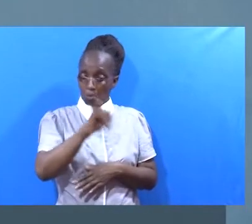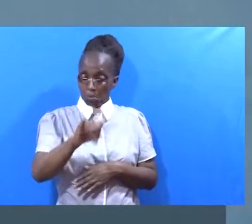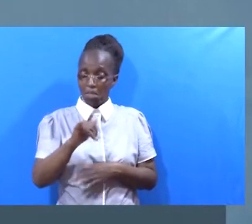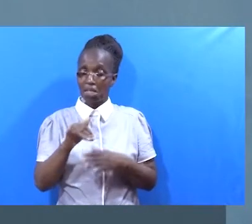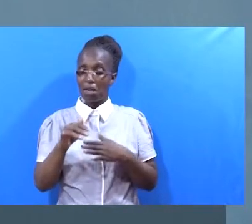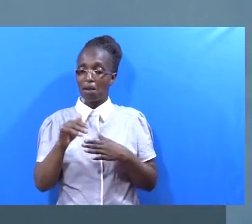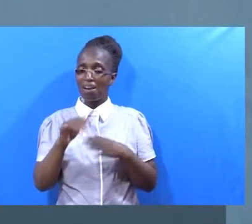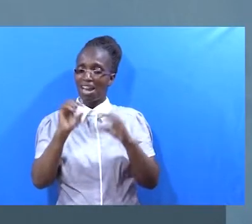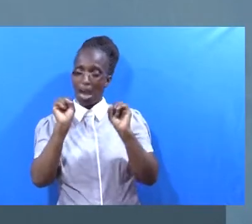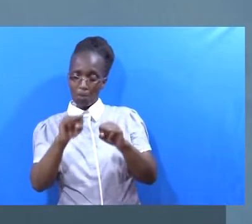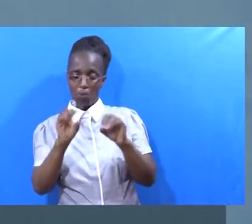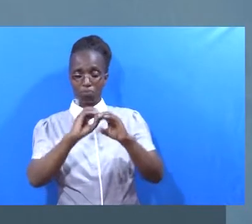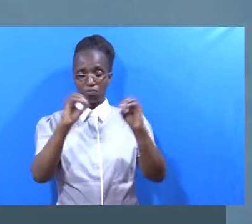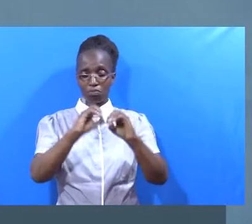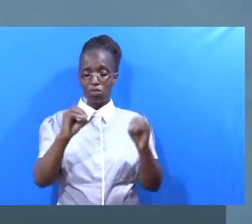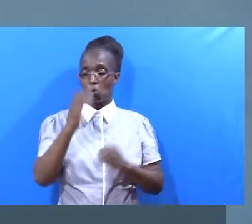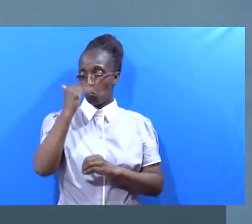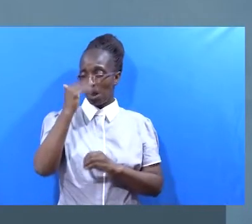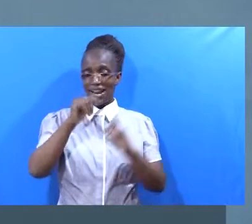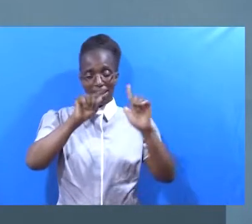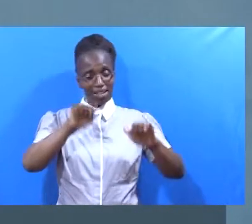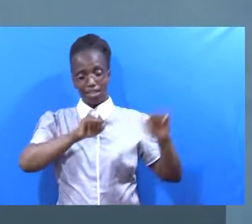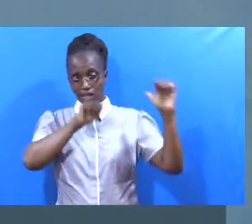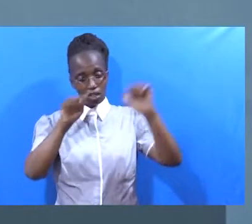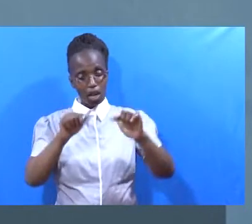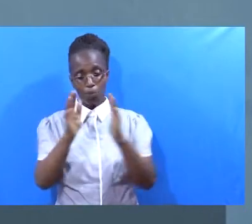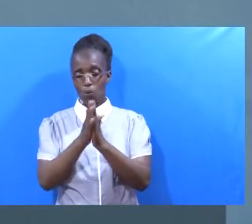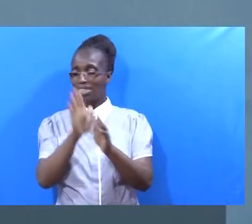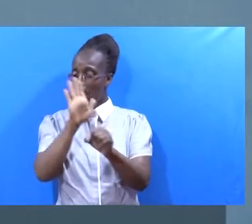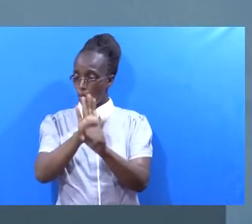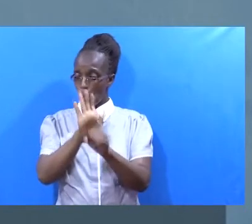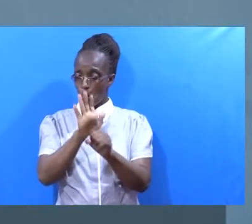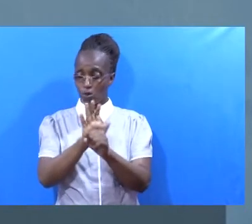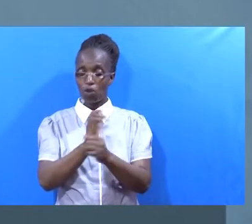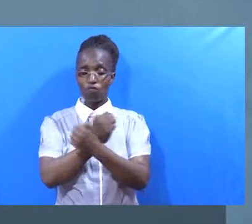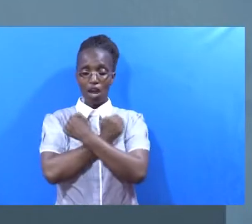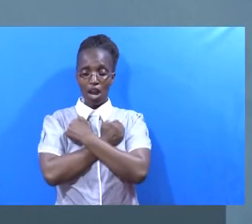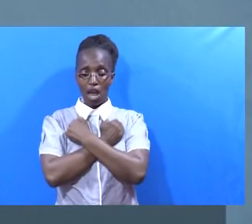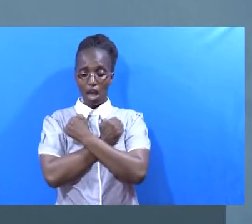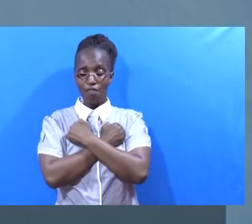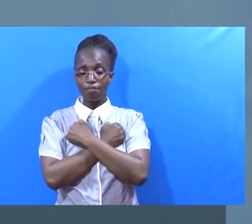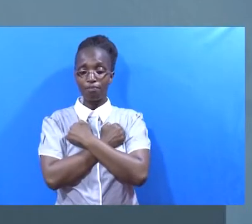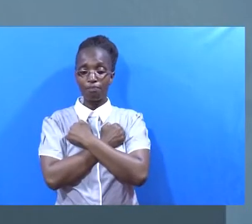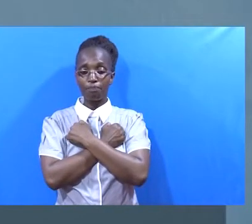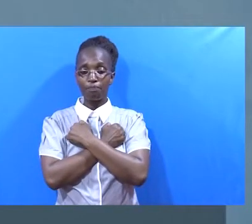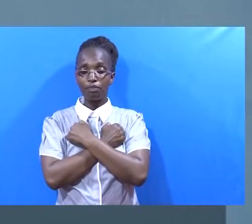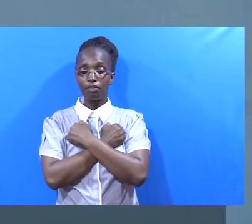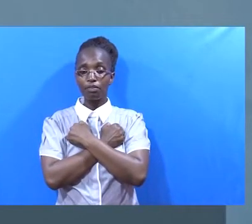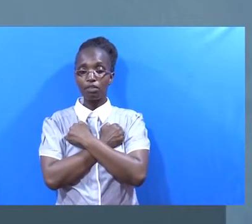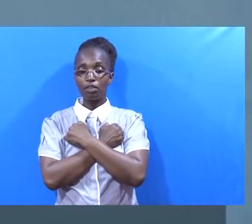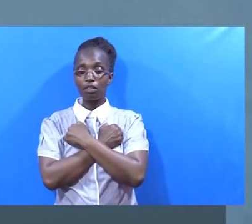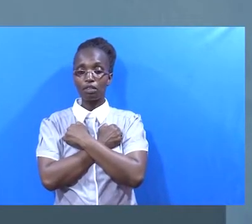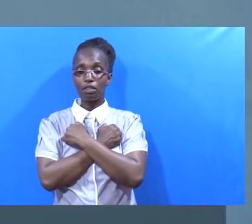Walio kuwa awajiwezi Kwa mana alitoka mbinguni Na upendo Na upendo uluo kuwa unahudumu Na upendo uluo kuwa